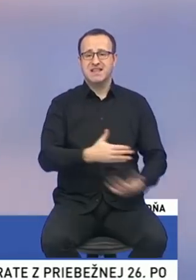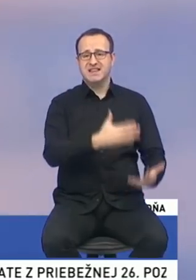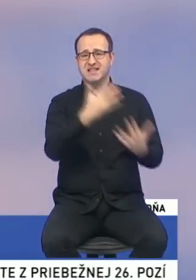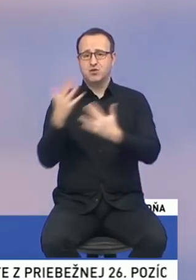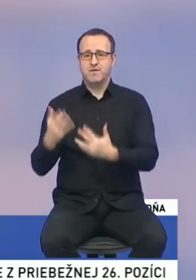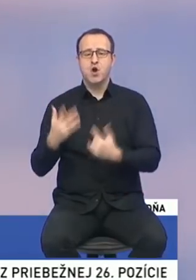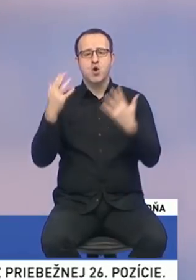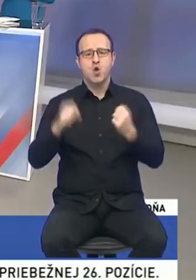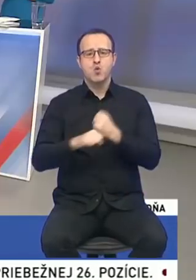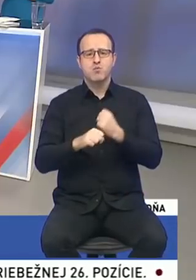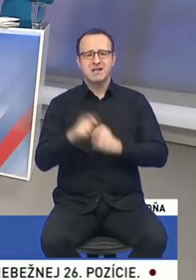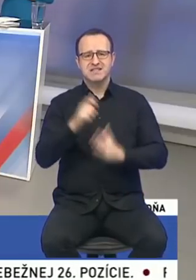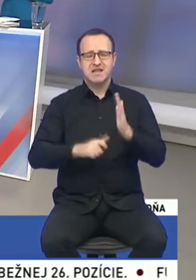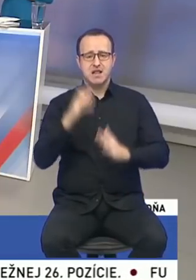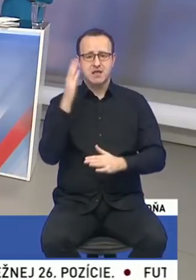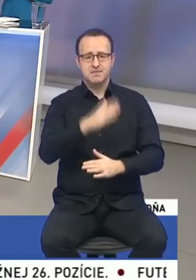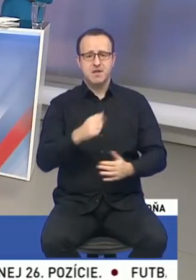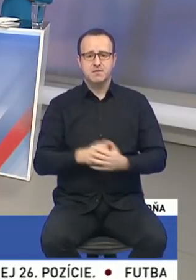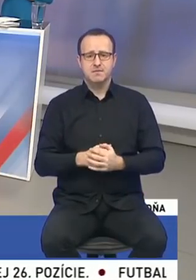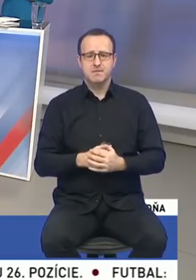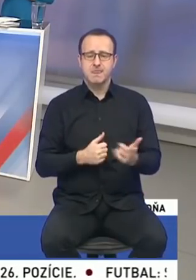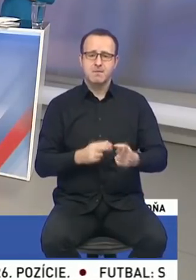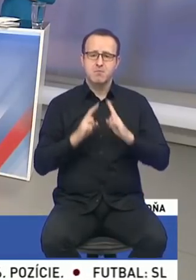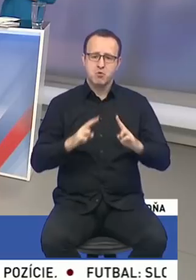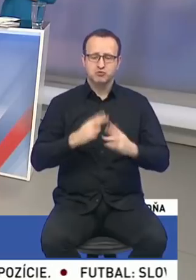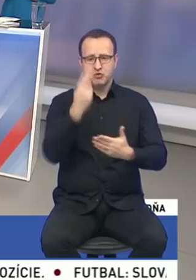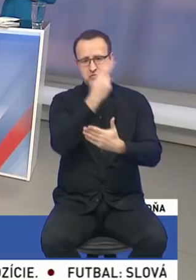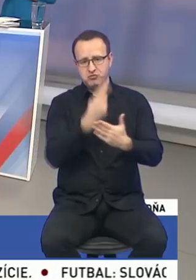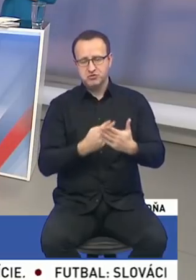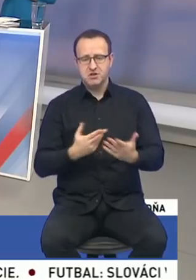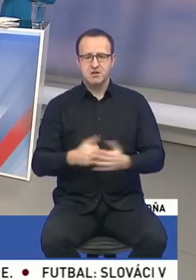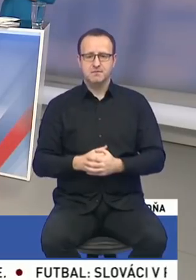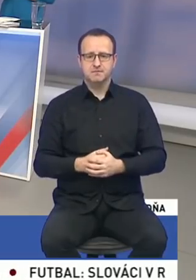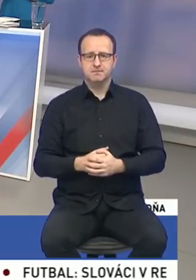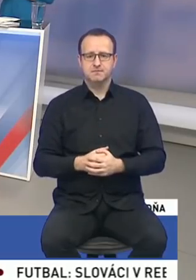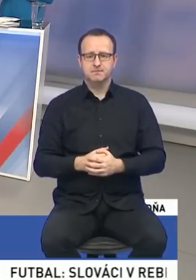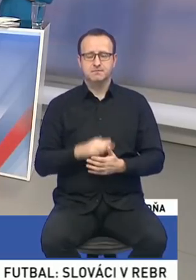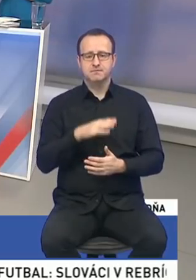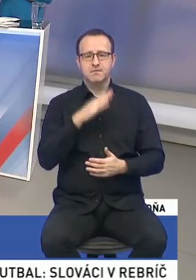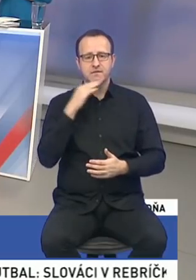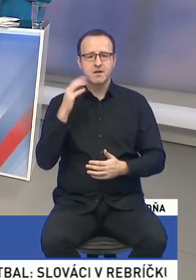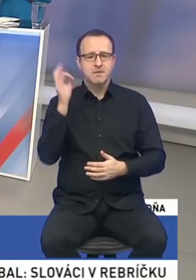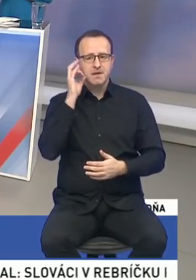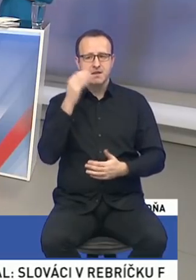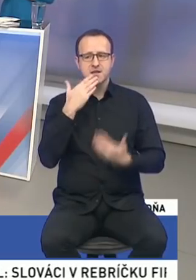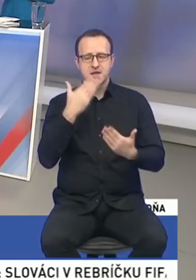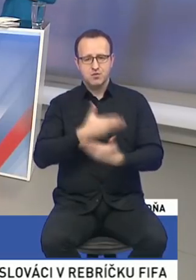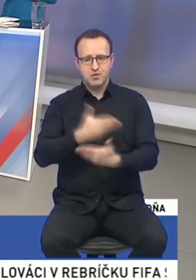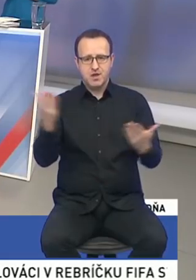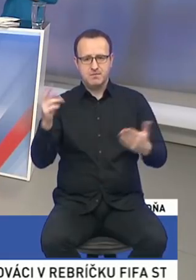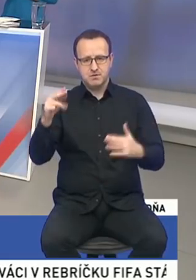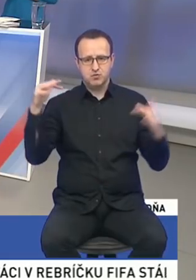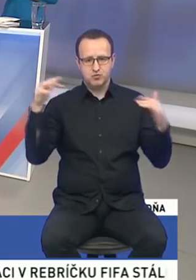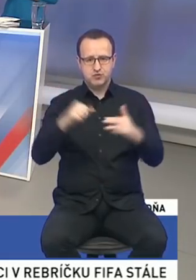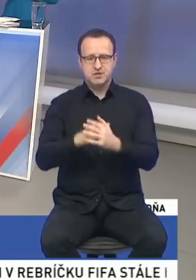koľko spravil Smer a čo sme sa možno tam dočítali niekde. Dobre, pani, dámy, pardon, veľmi pekne vám ďakujem za vašu